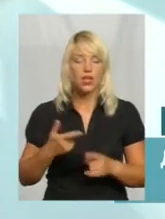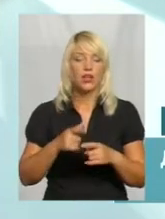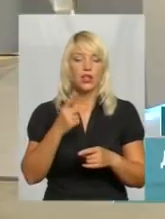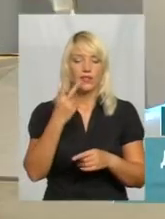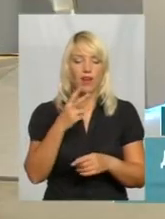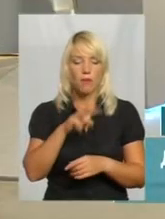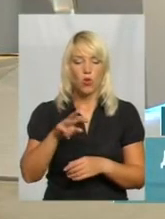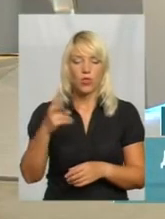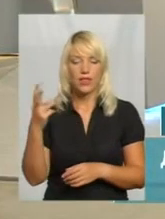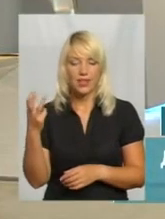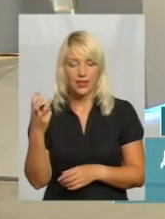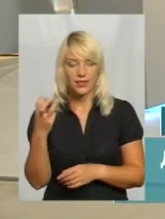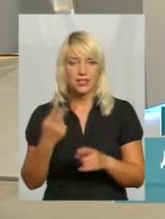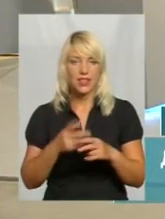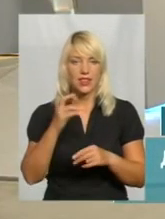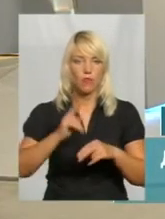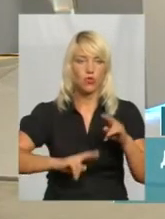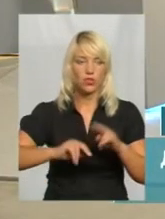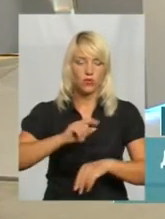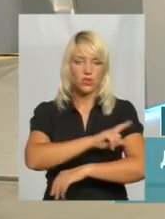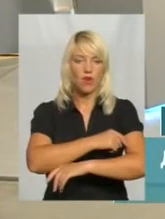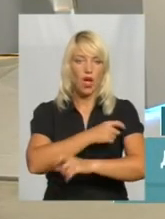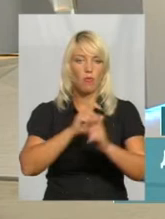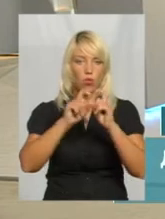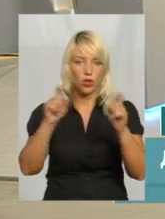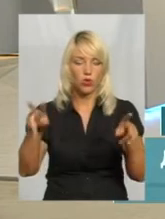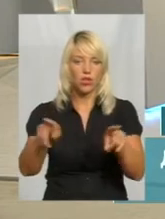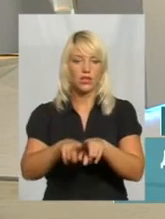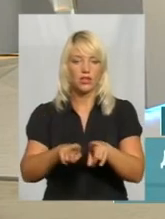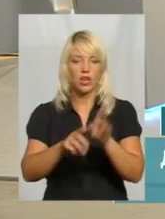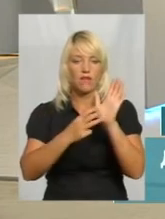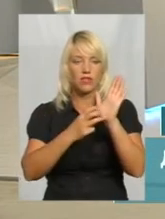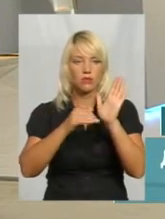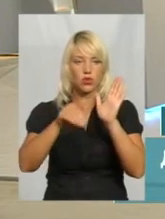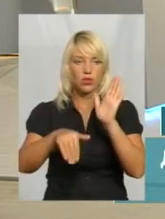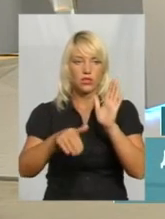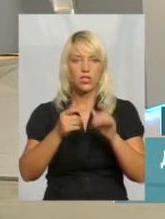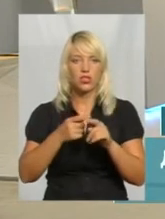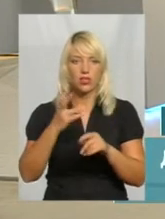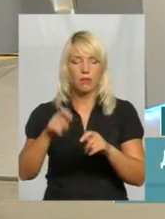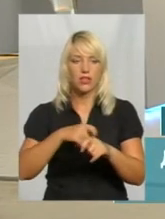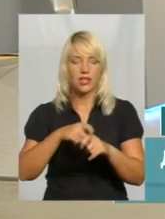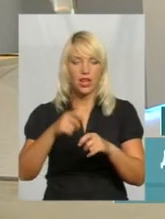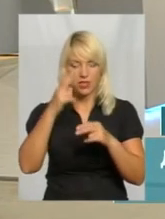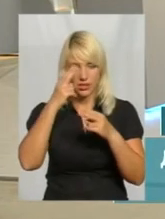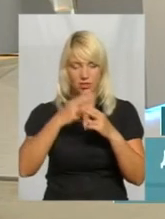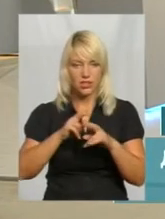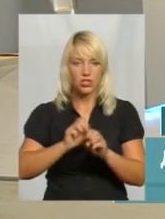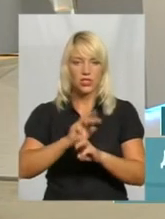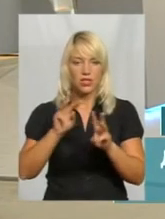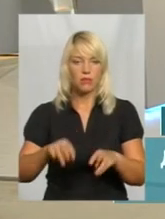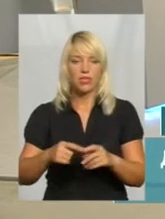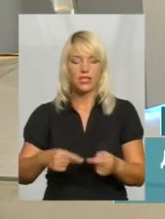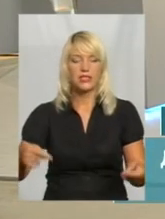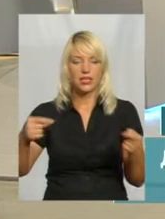300 йде на будівництво амбулаторій, а також 800 тисяч дематеріально-технічне забезпечення згідно